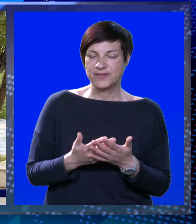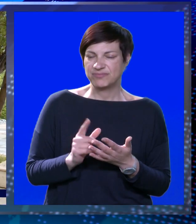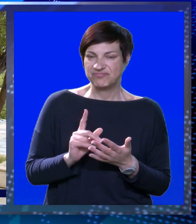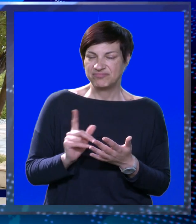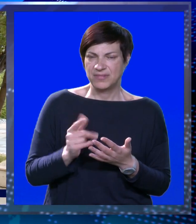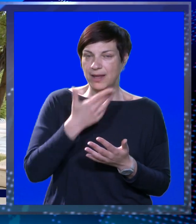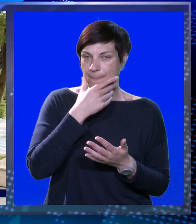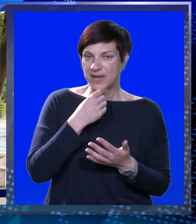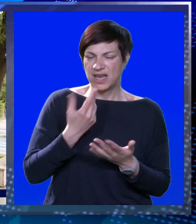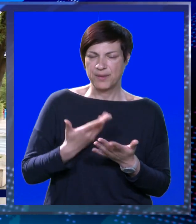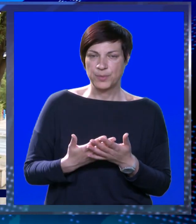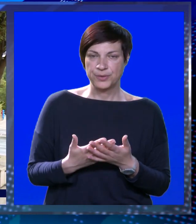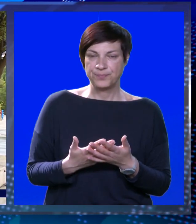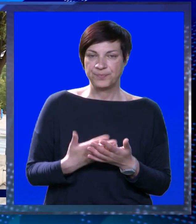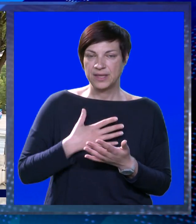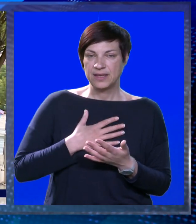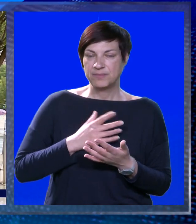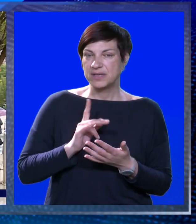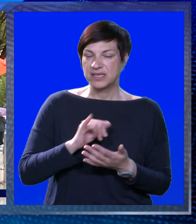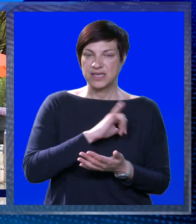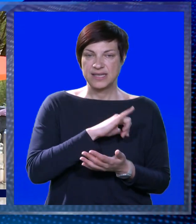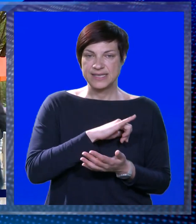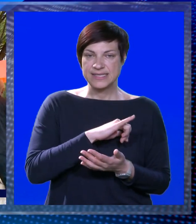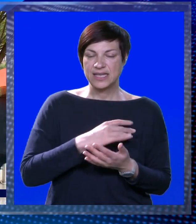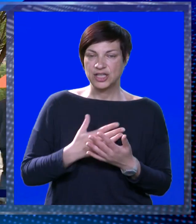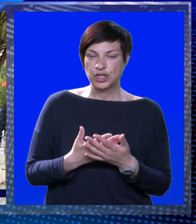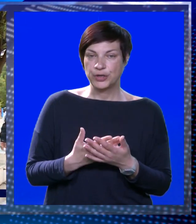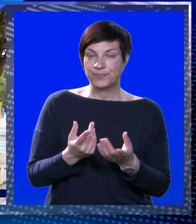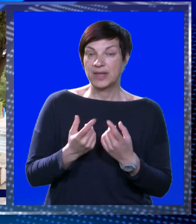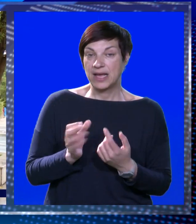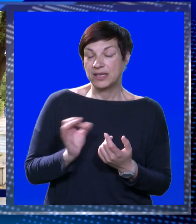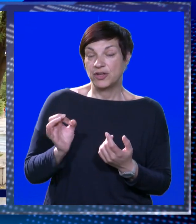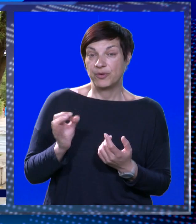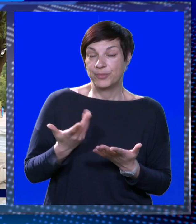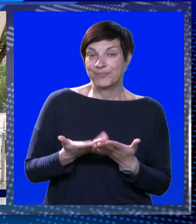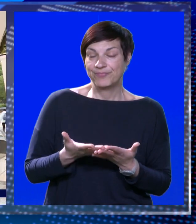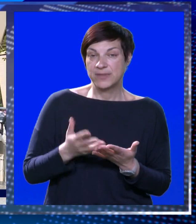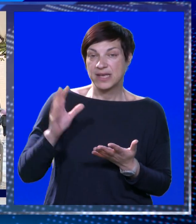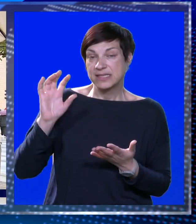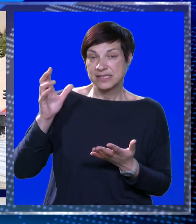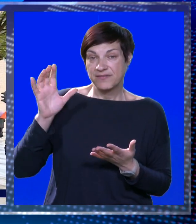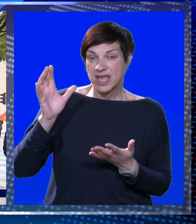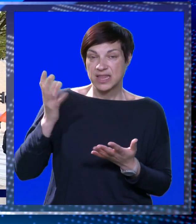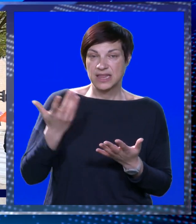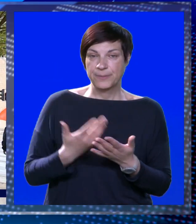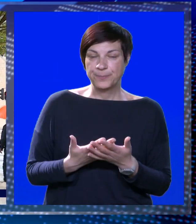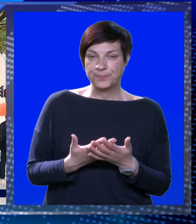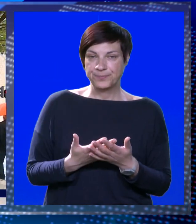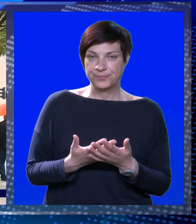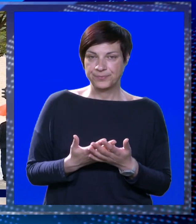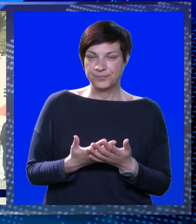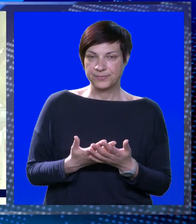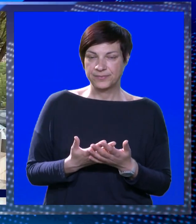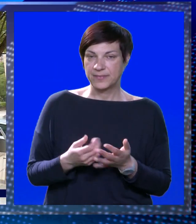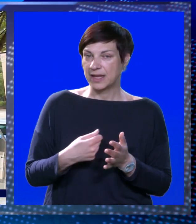Bez veze mi je. Meni nije interesantno uoči. Ali dobro, neka svjetlija. Ako nekoga gusta, neka svjetlija.